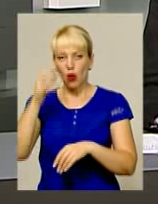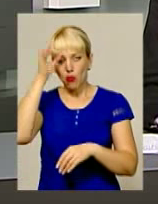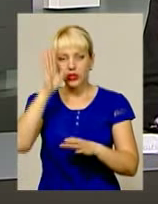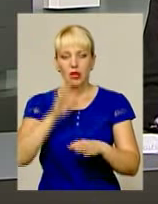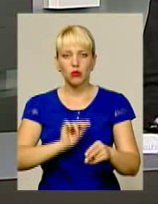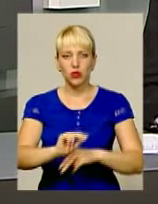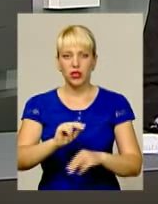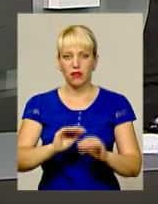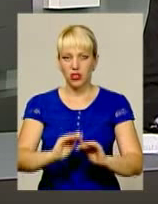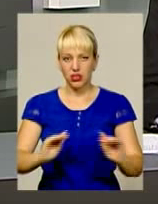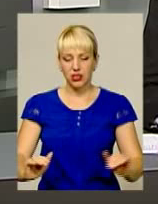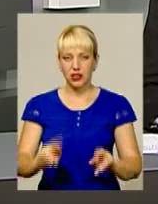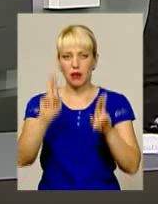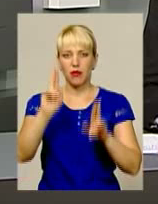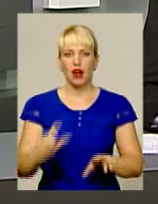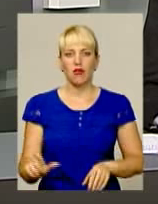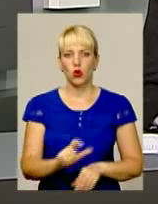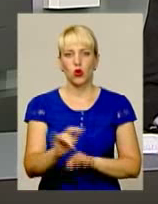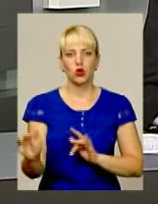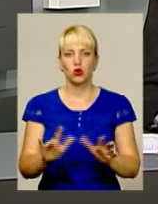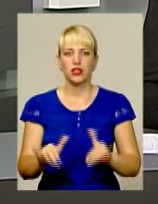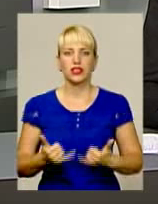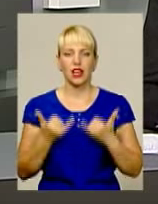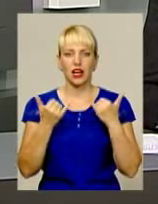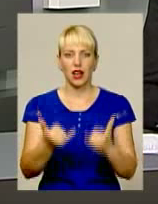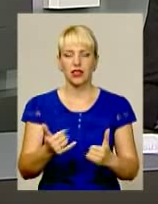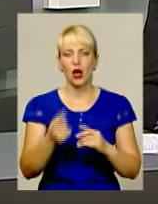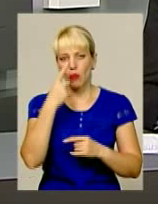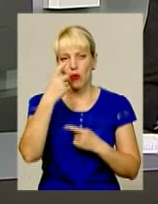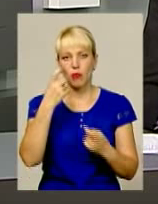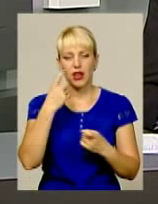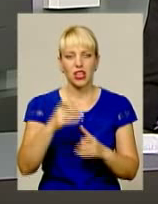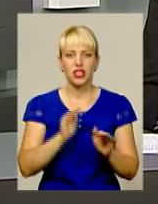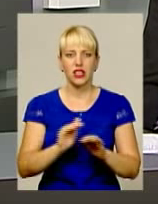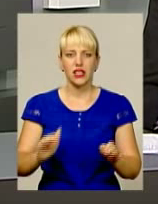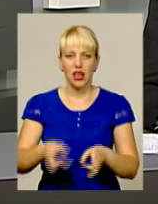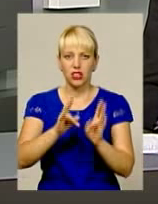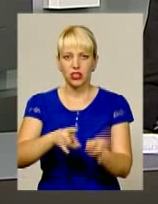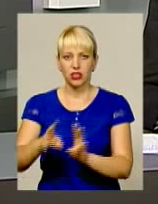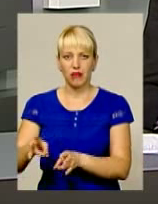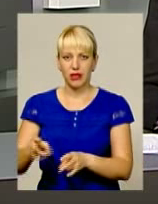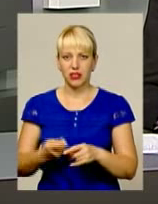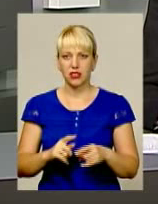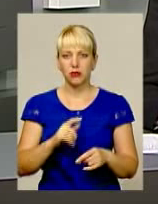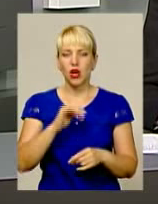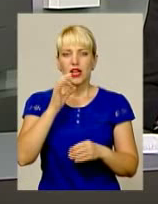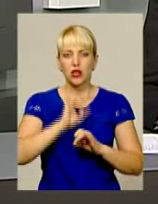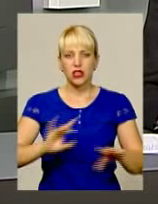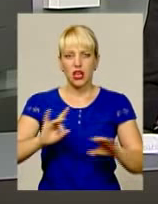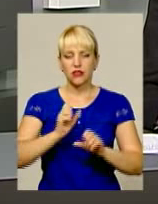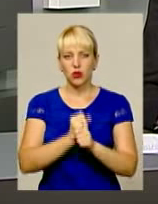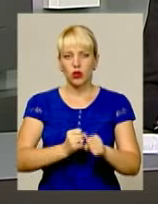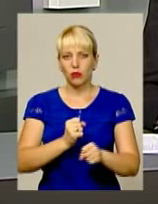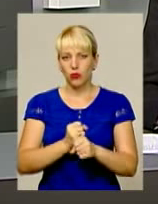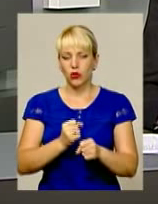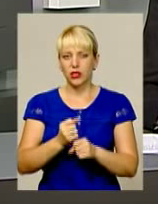навчатимуть малечу правилам дорожнього руху. Все заради попередження дитячого дорожньо-транспортного травматизму. Роз'яснювальні